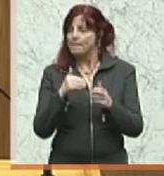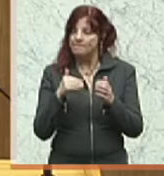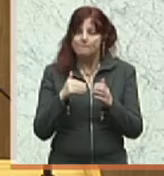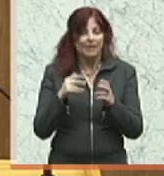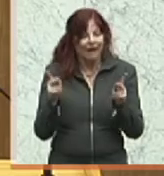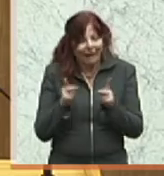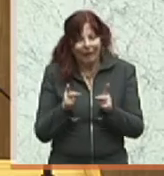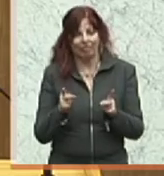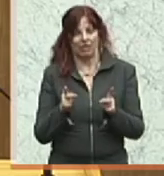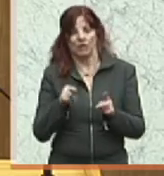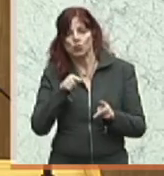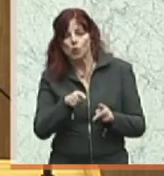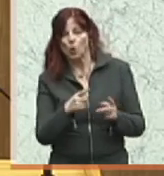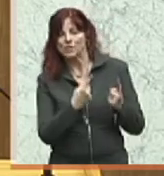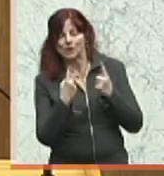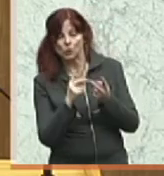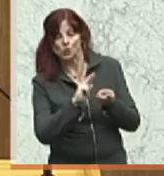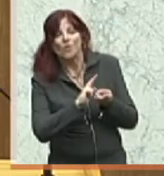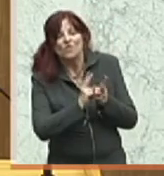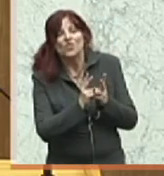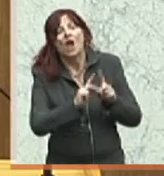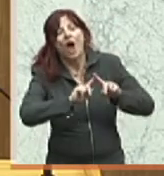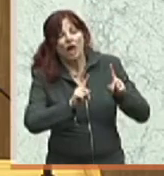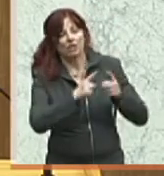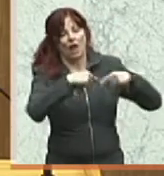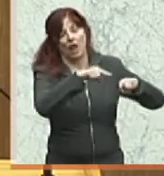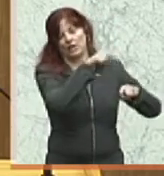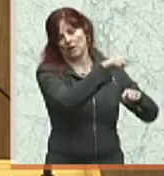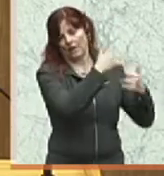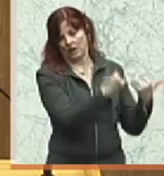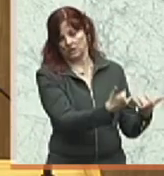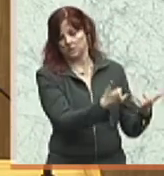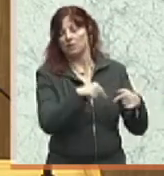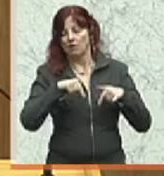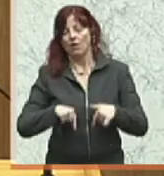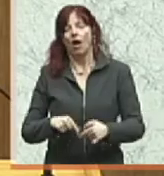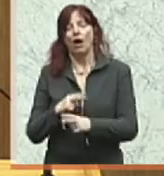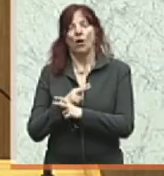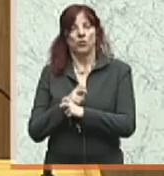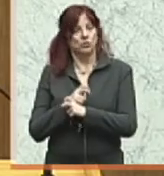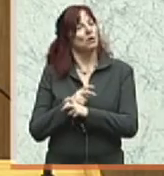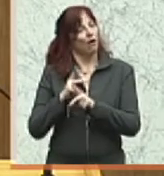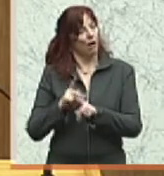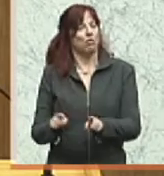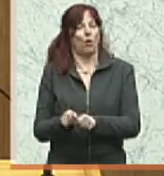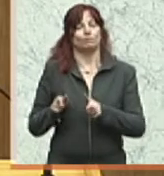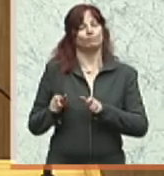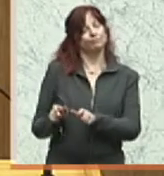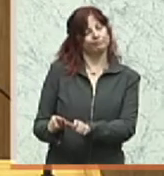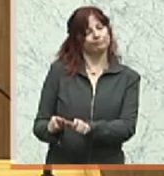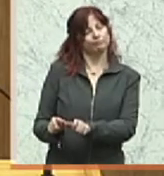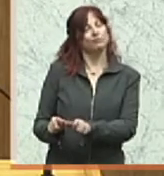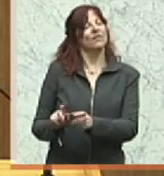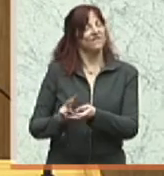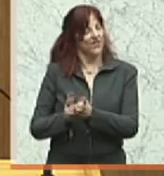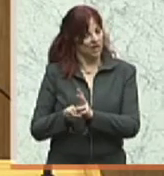europäischen Ländern haben. Das verhindern wir damit, dass wir so umgehen wie